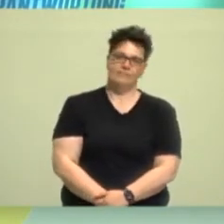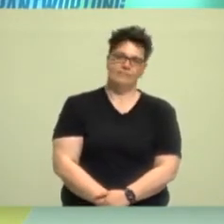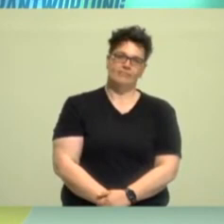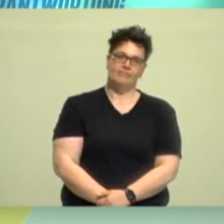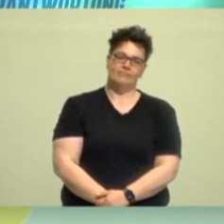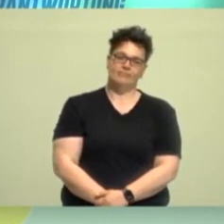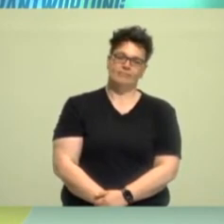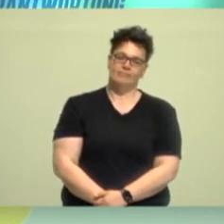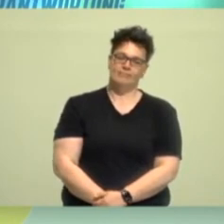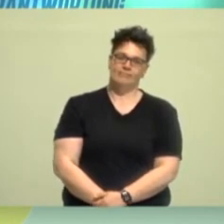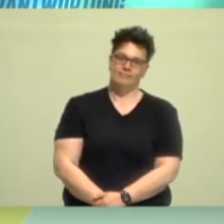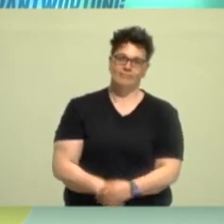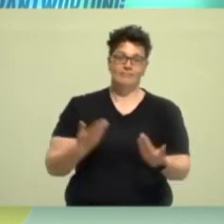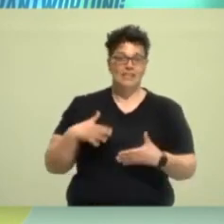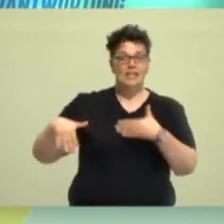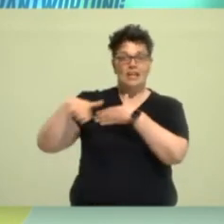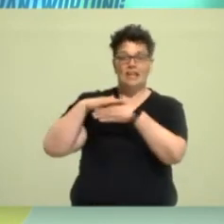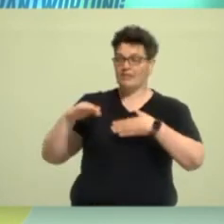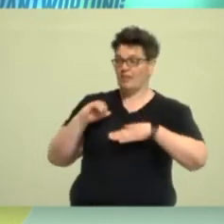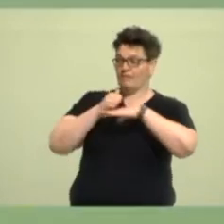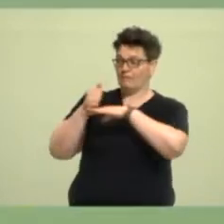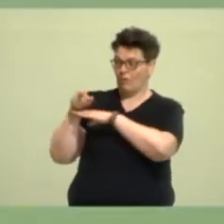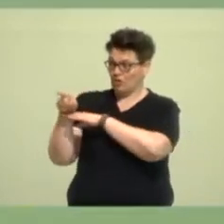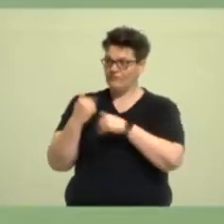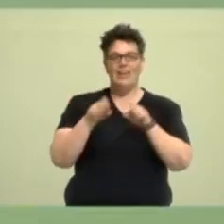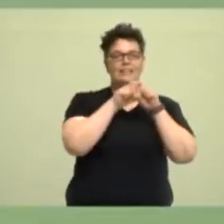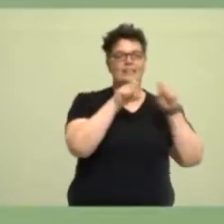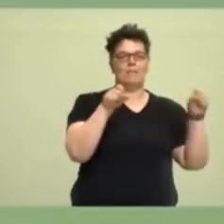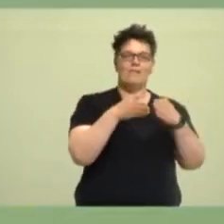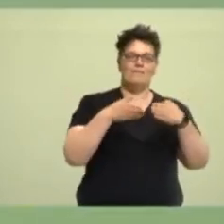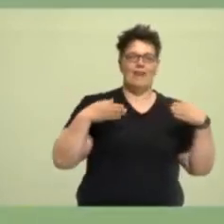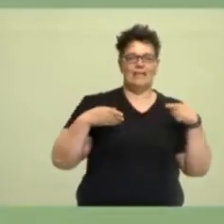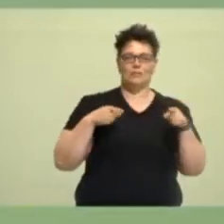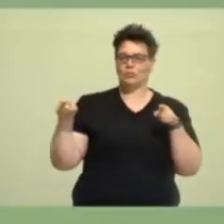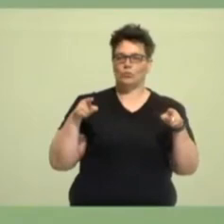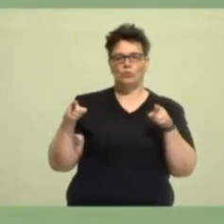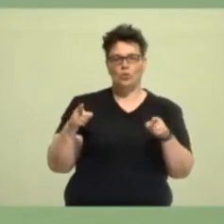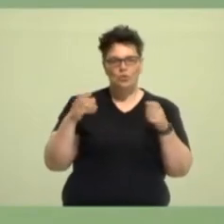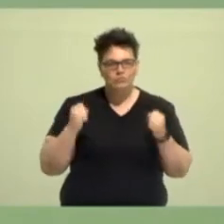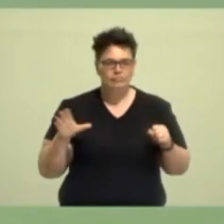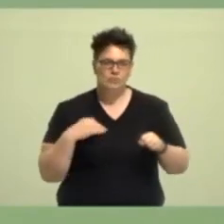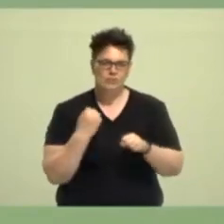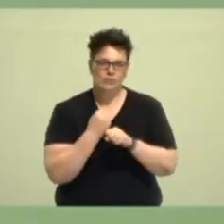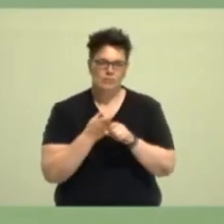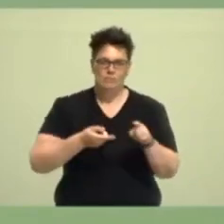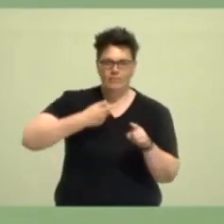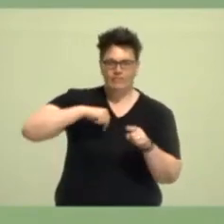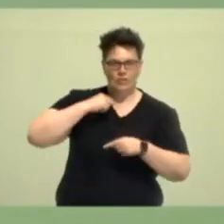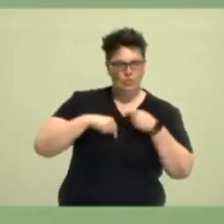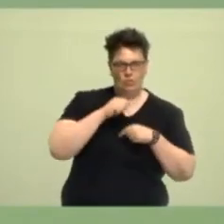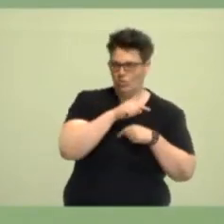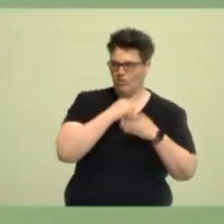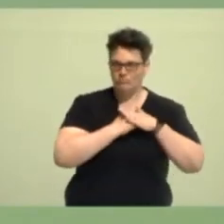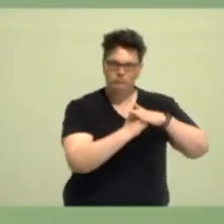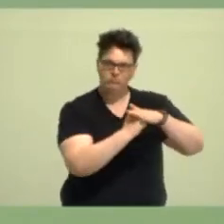Der Landesvorstand wird dabei eng mit Kabinett und Fraktionen zusammenarbeiten. Wir werden uns gegenseitig in unseren Rollen jeweils